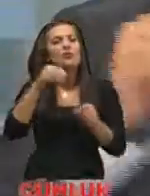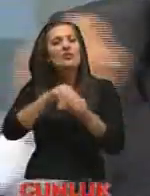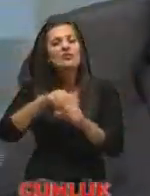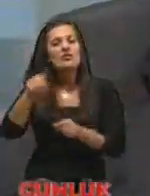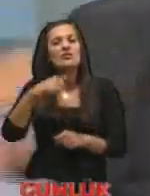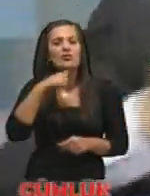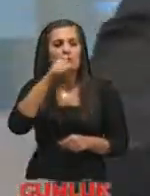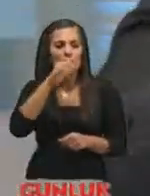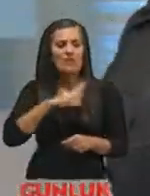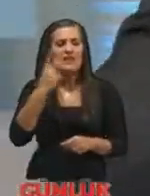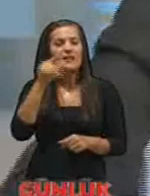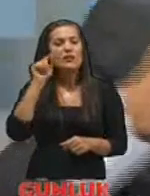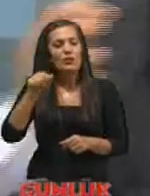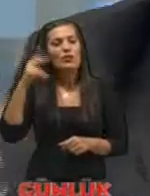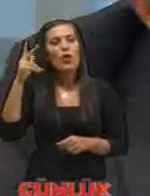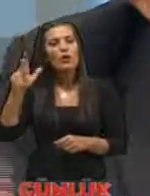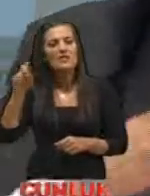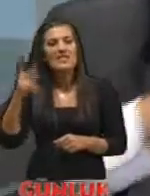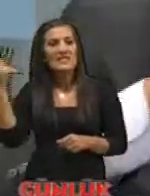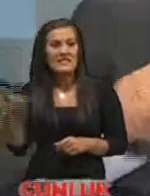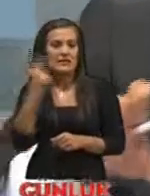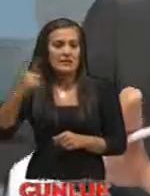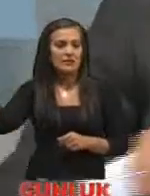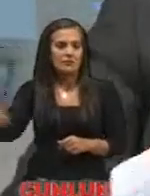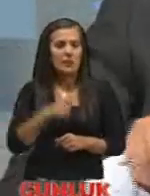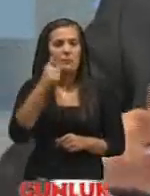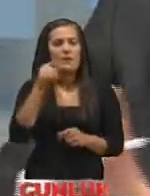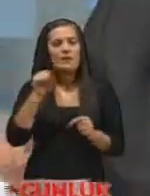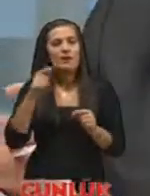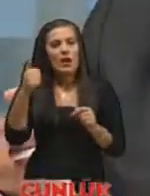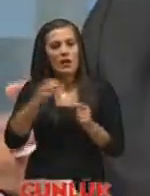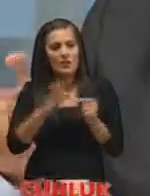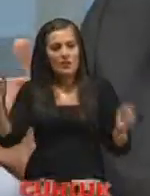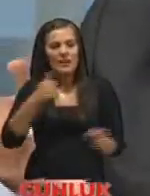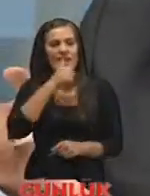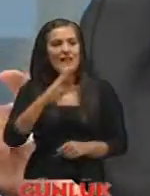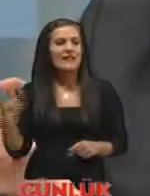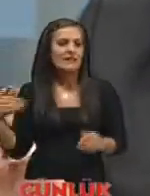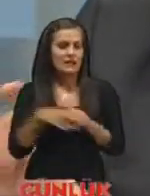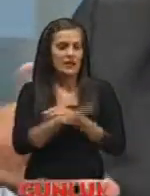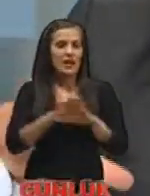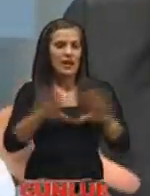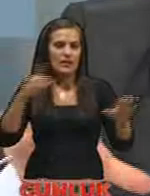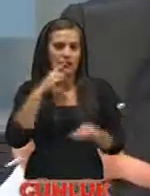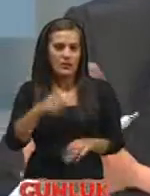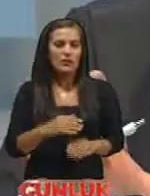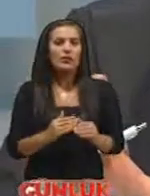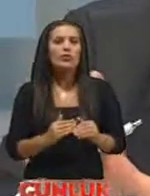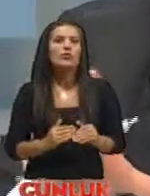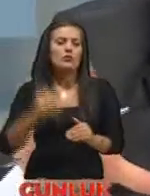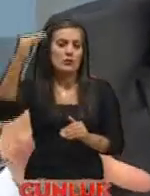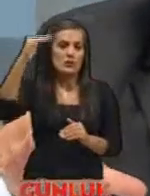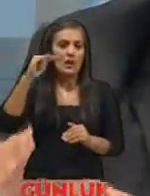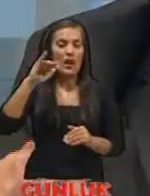senede. 2.38 metre küp bölü saniye hızla işte 1.6 metre deniz geçişi kalınlığıdır. Bu yüksek